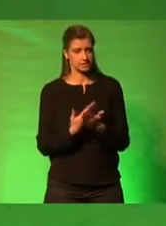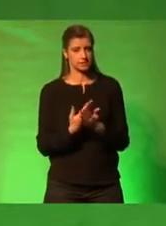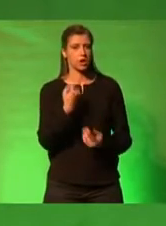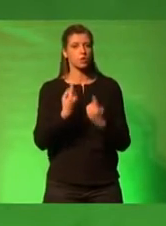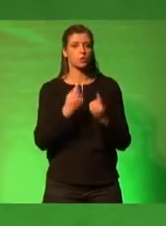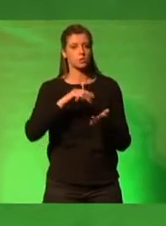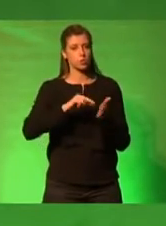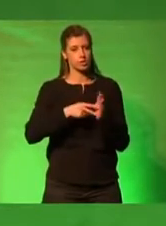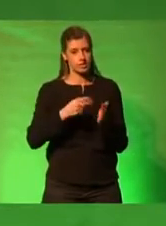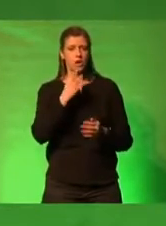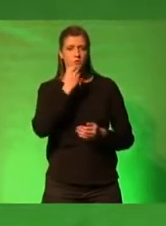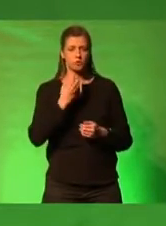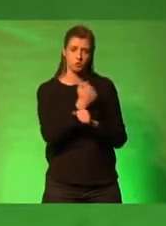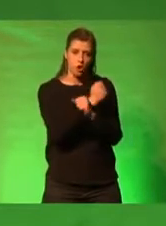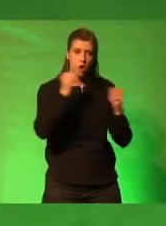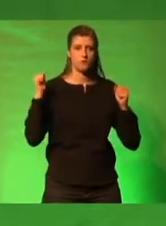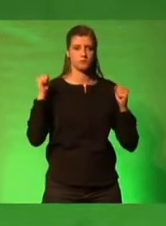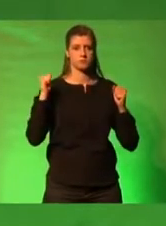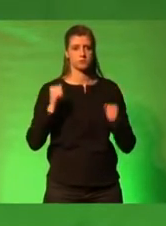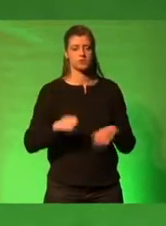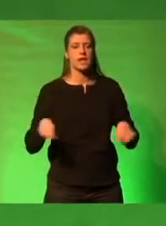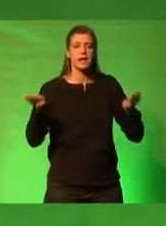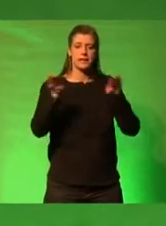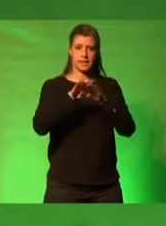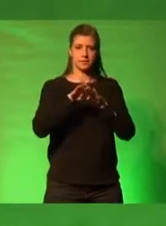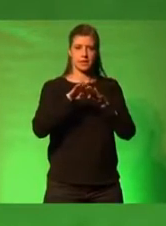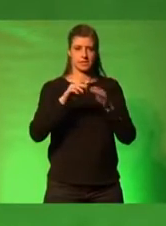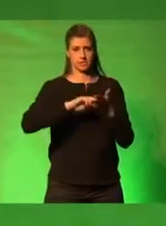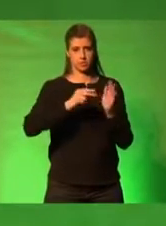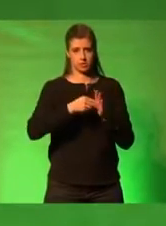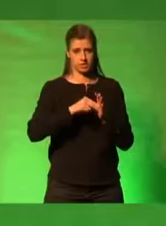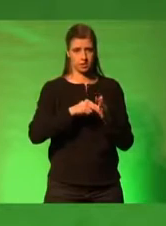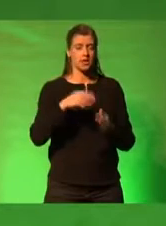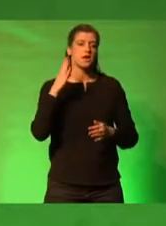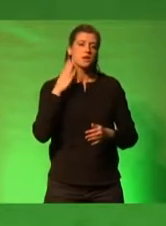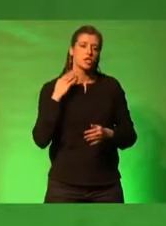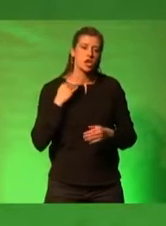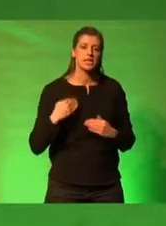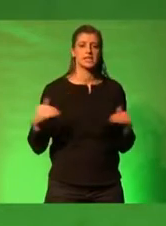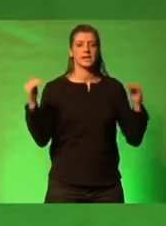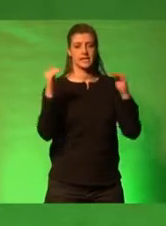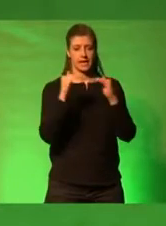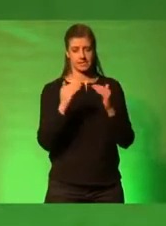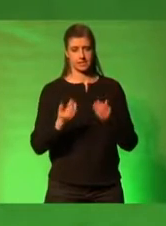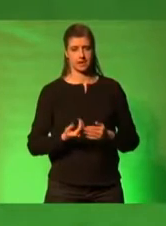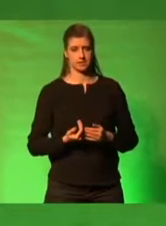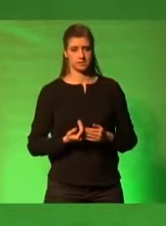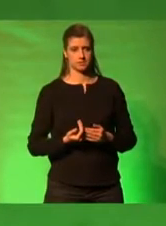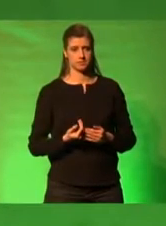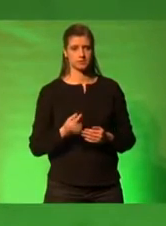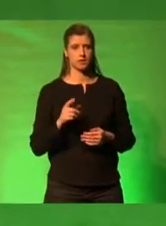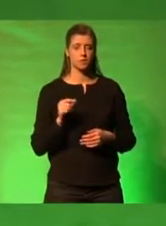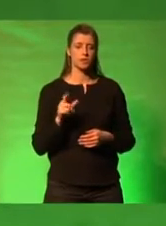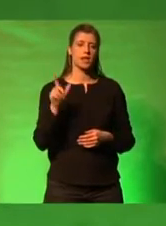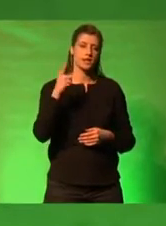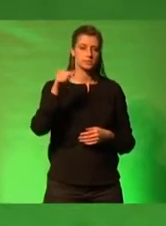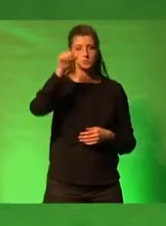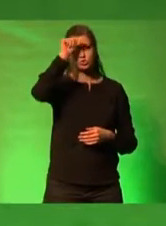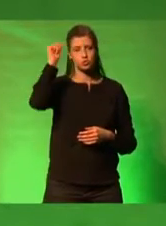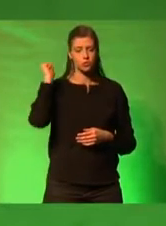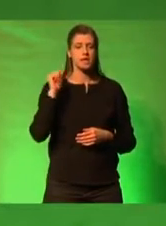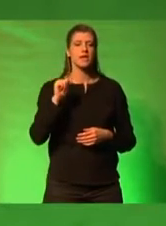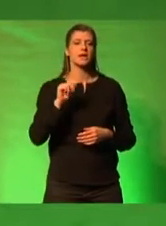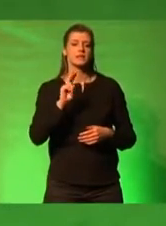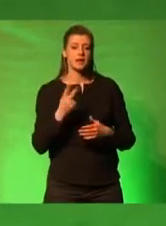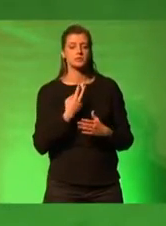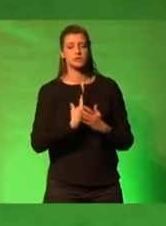eine offene und gleichberechtigte Gesellschaft entgegen, für Geschlechtergerechtigkeit, für die volle Gleichstellung von Lesben, Schwulen, Trans und